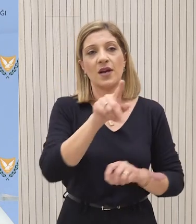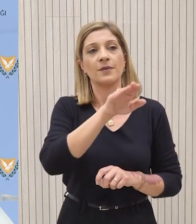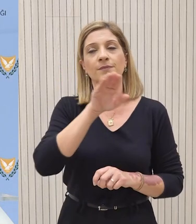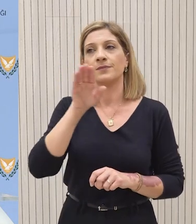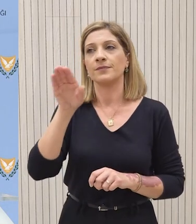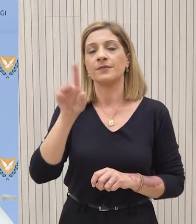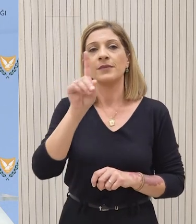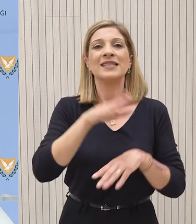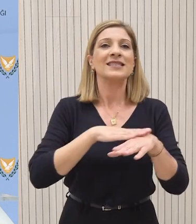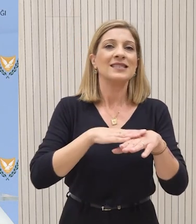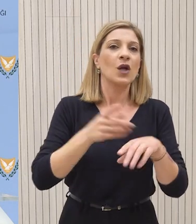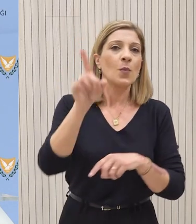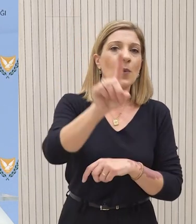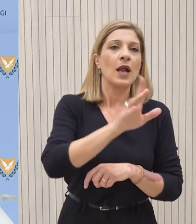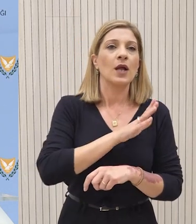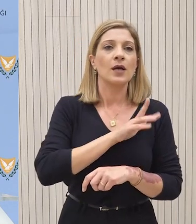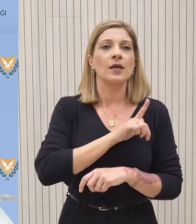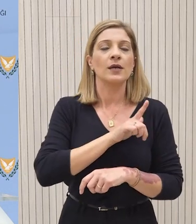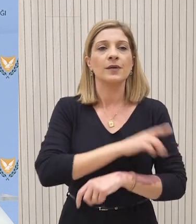Απλά, συντόμοι, επειδή έχει φιλήν ώρα μου.